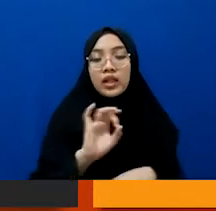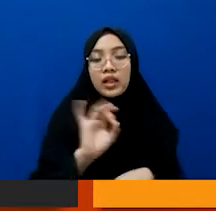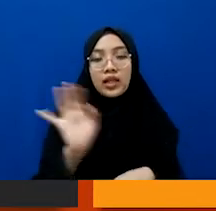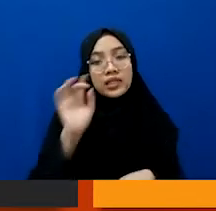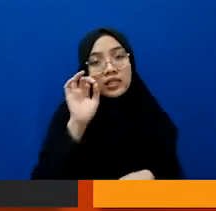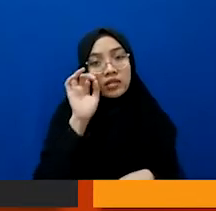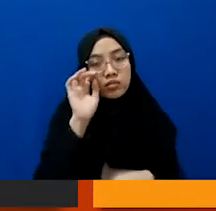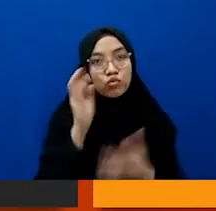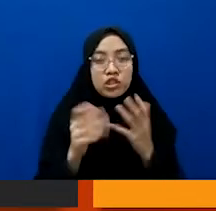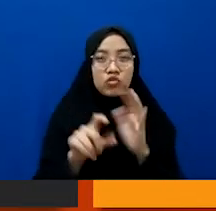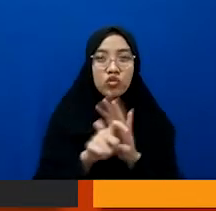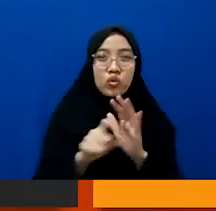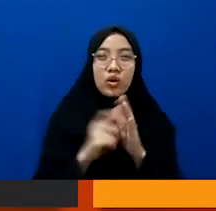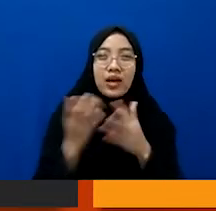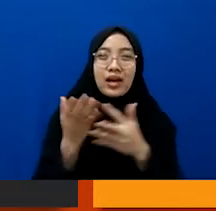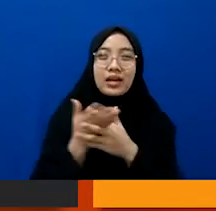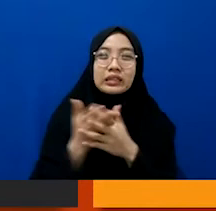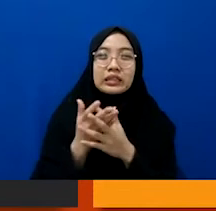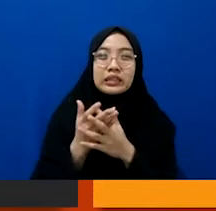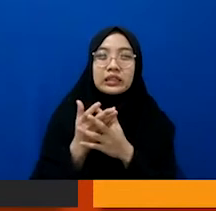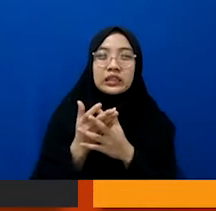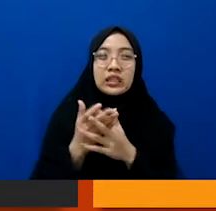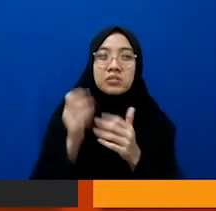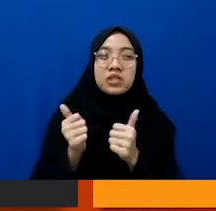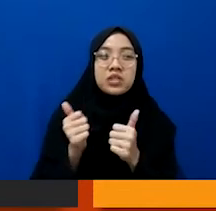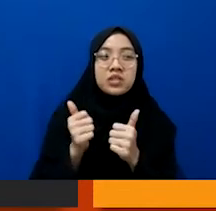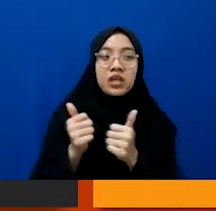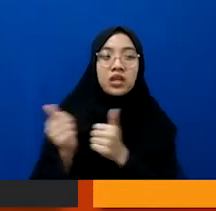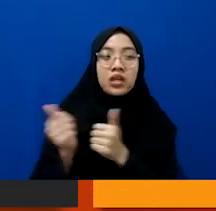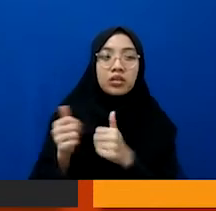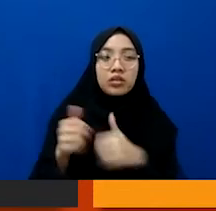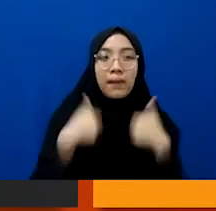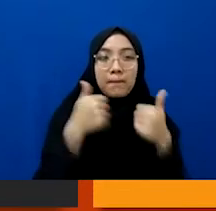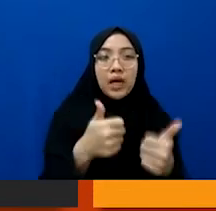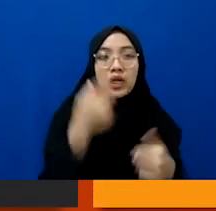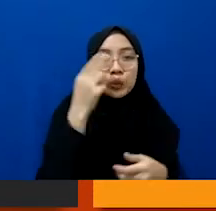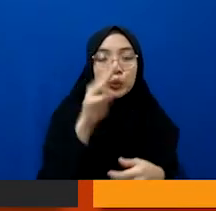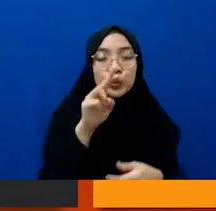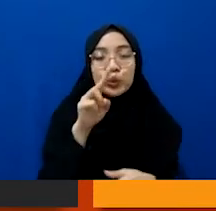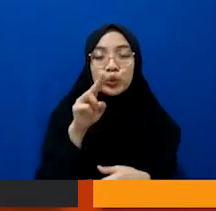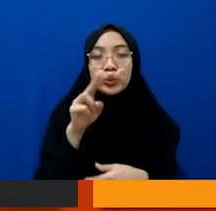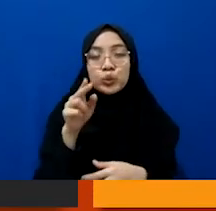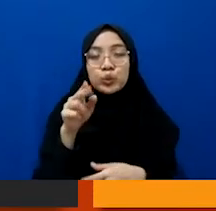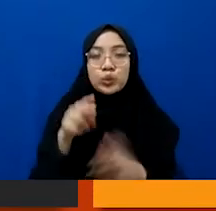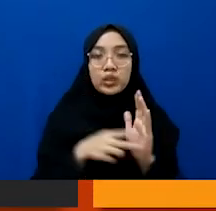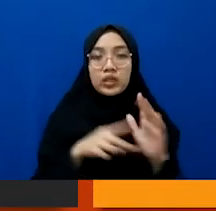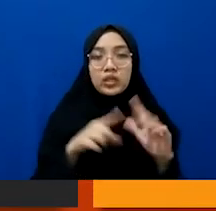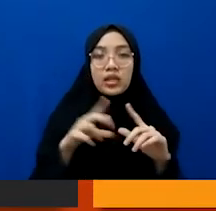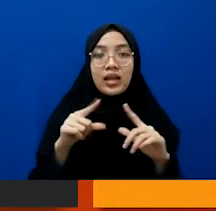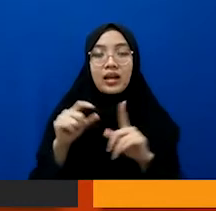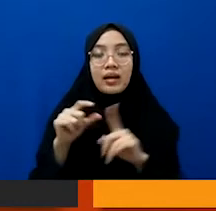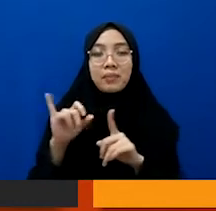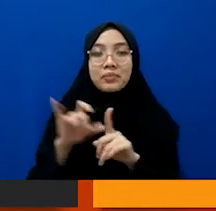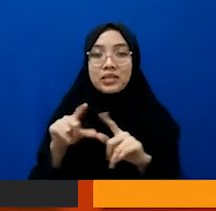misalnya akses yang disana bisa dilalui dengan baik untuk apa narapidana narapidana defable